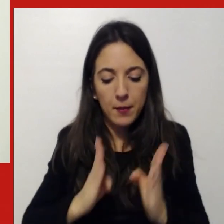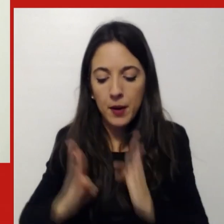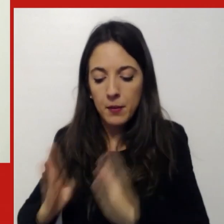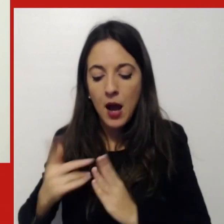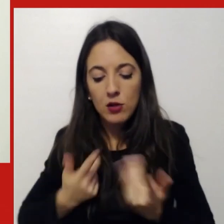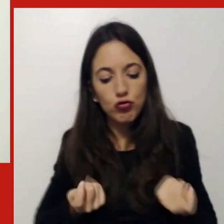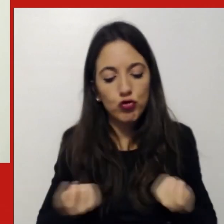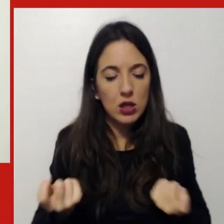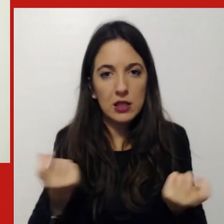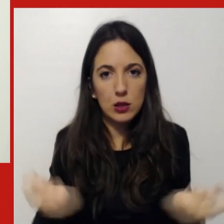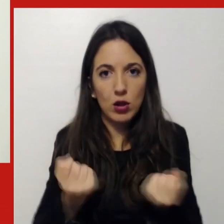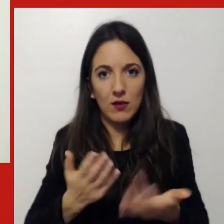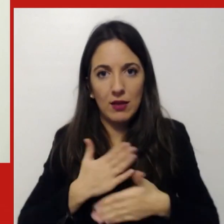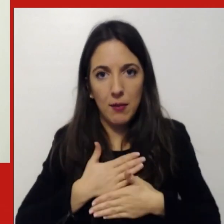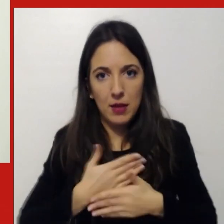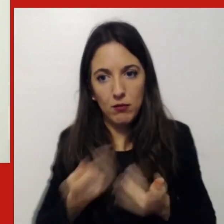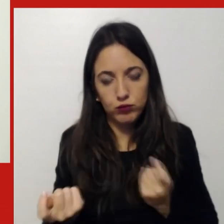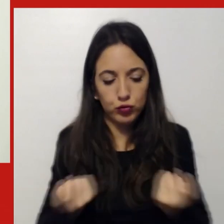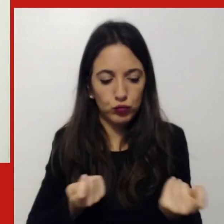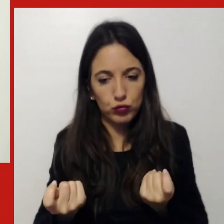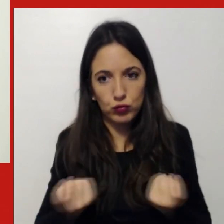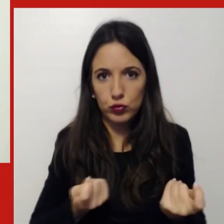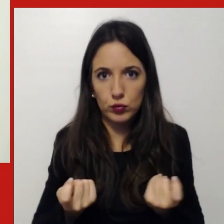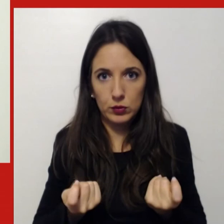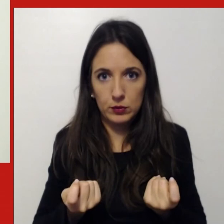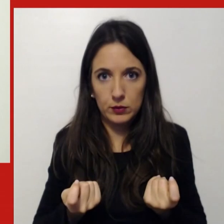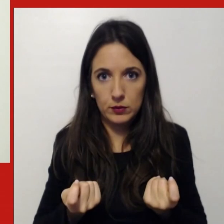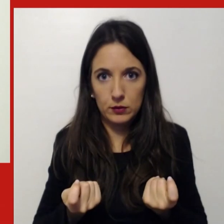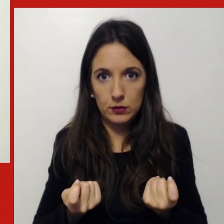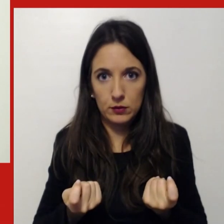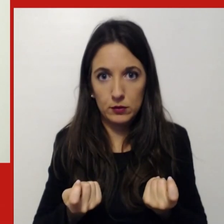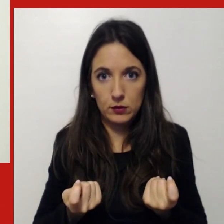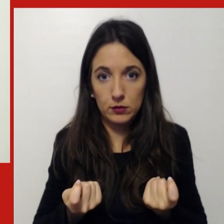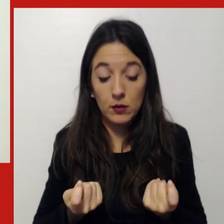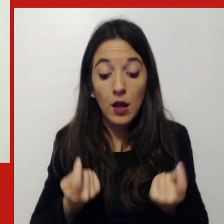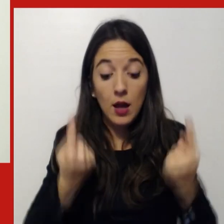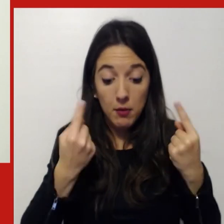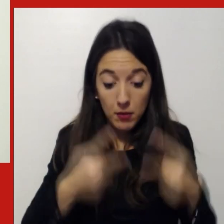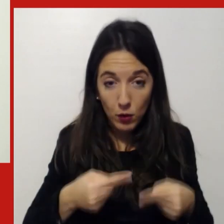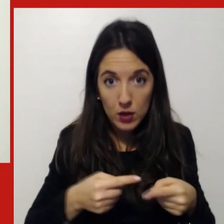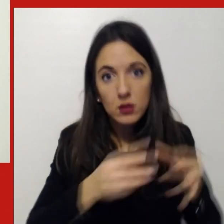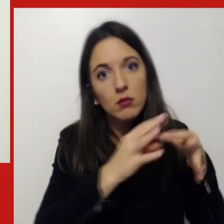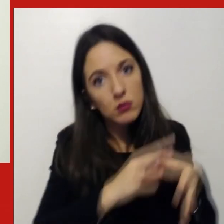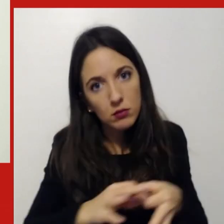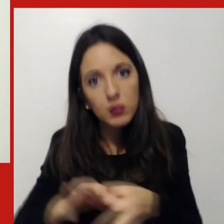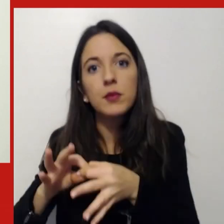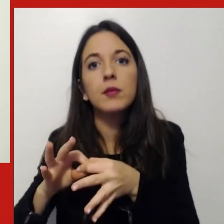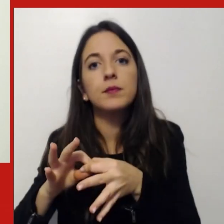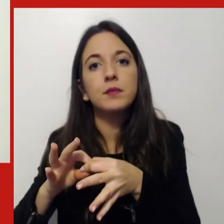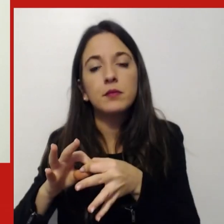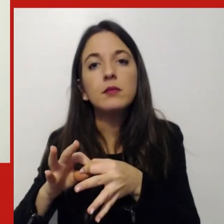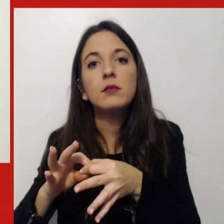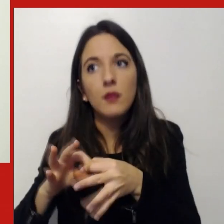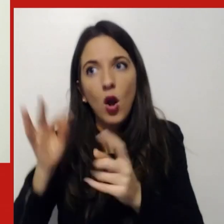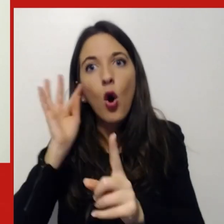è funzionale poi a questa a questo aumento anche di orientamento agli